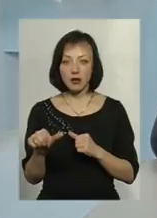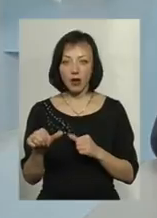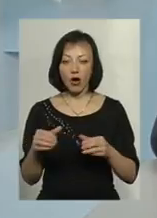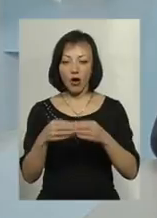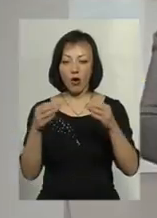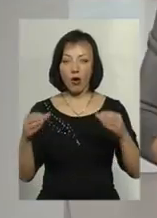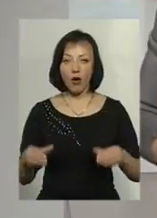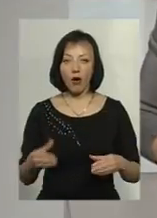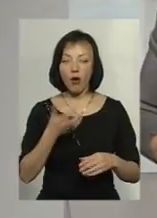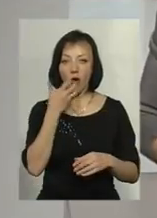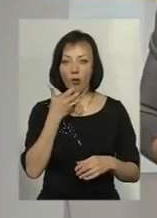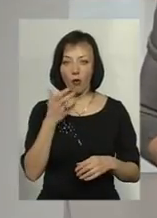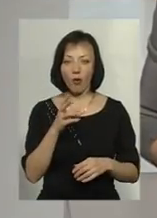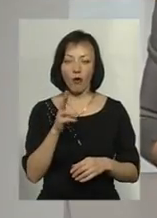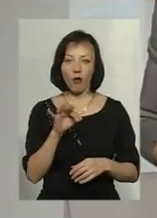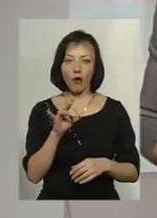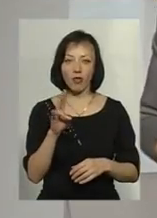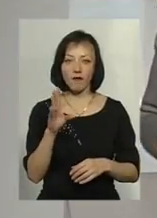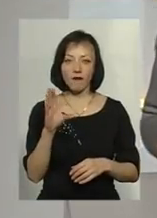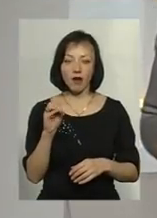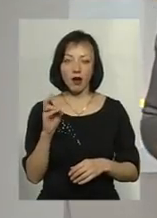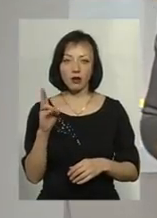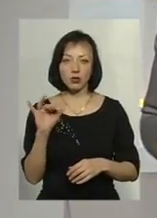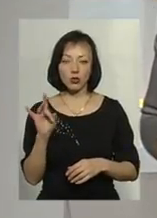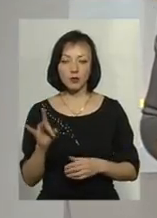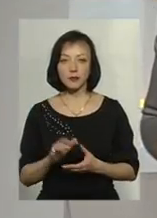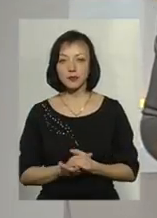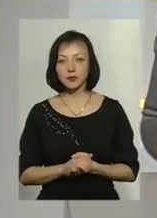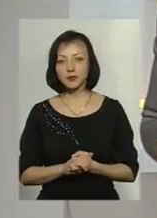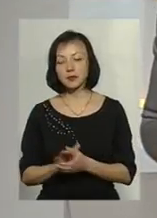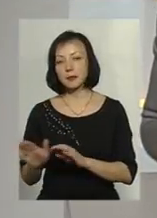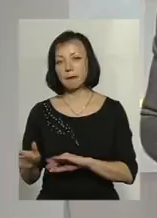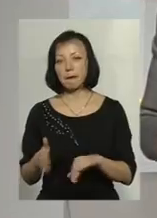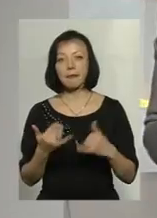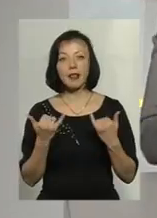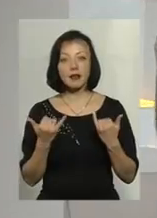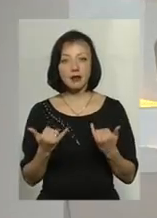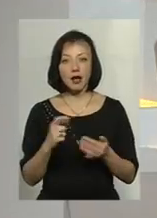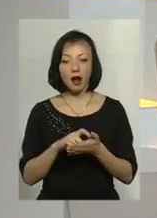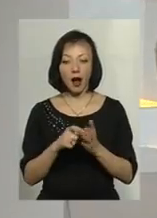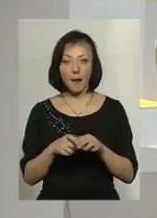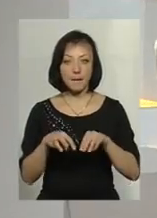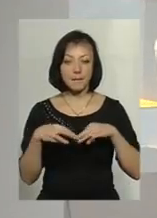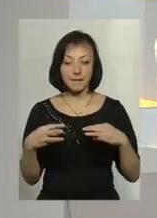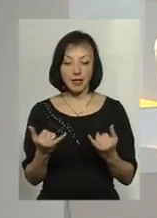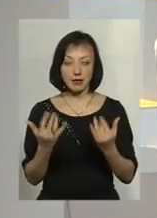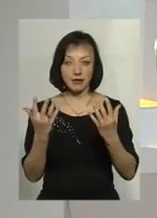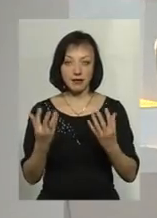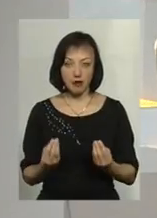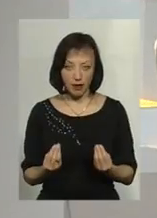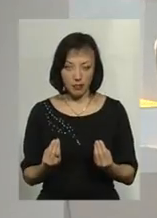А зараз, власне, ще одне питання. Зараз Кабмін буквально днями